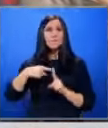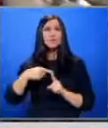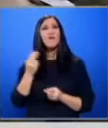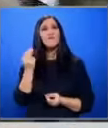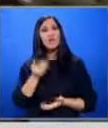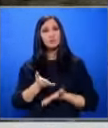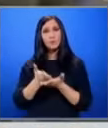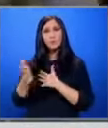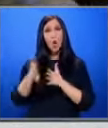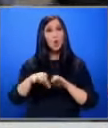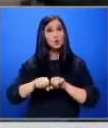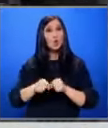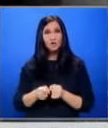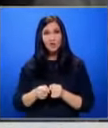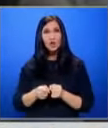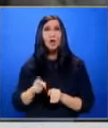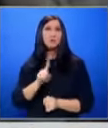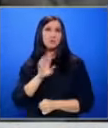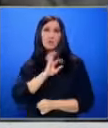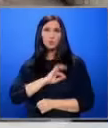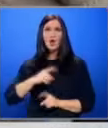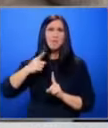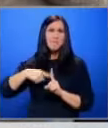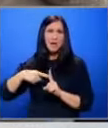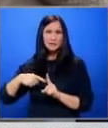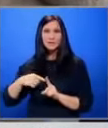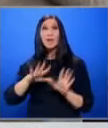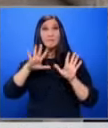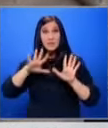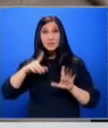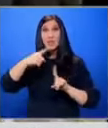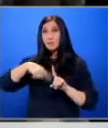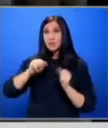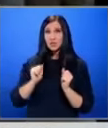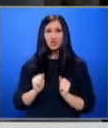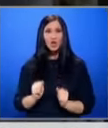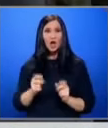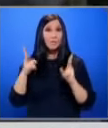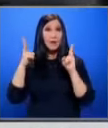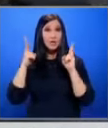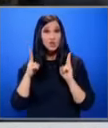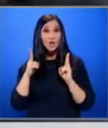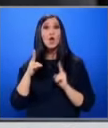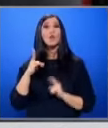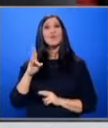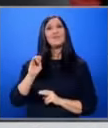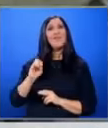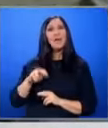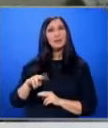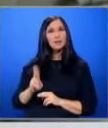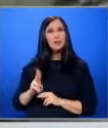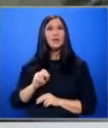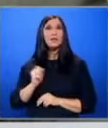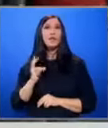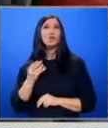финансова подкрепа за хора с увреждания, но не са ги получавали от месеци. Десети месец чакам решение от НЕОК и